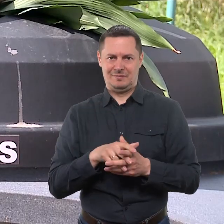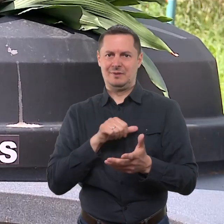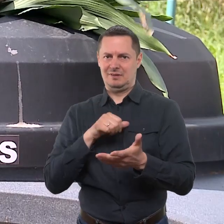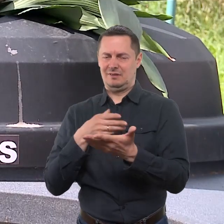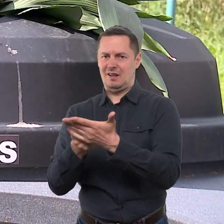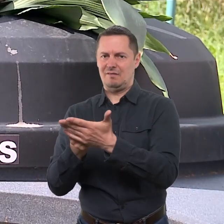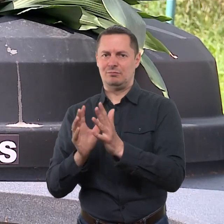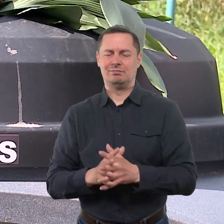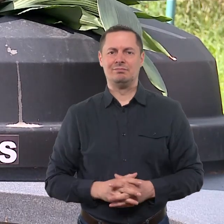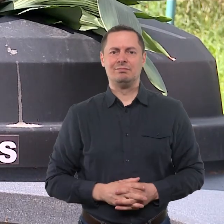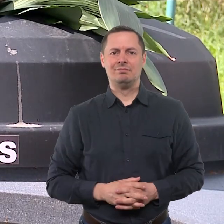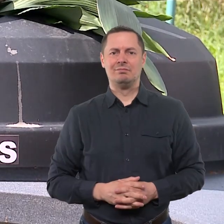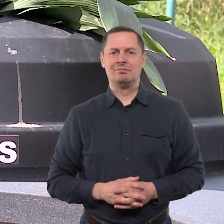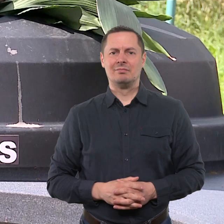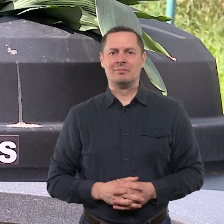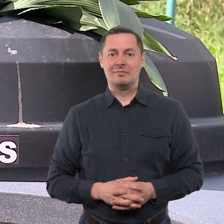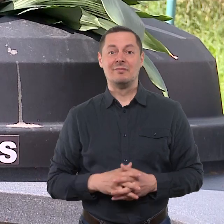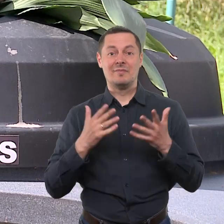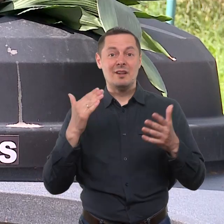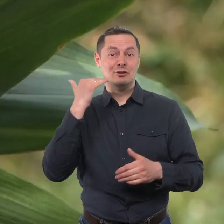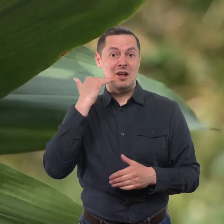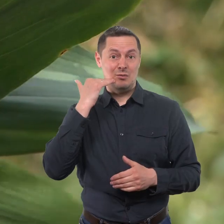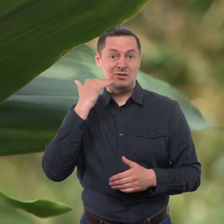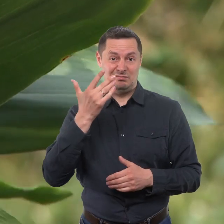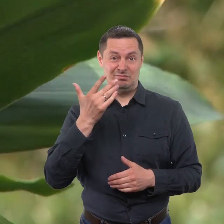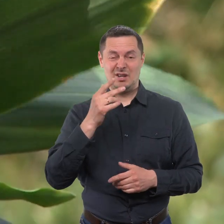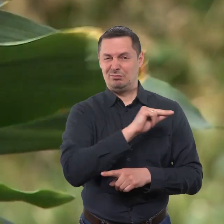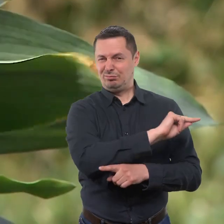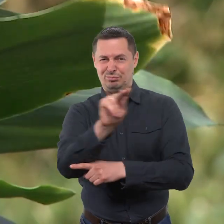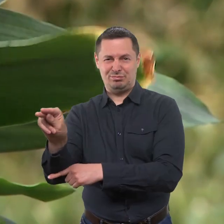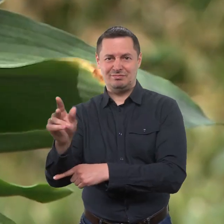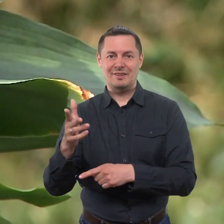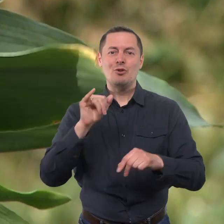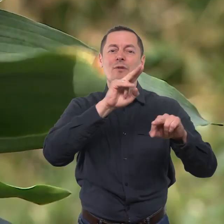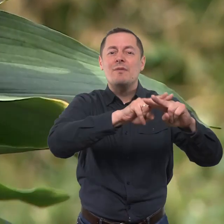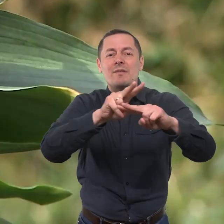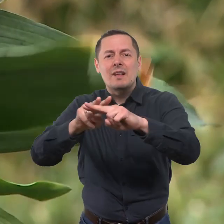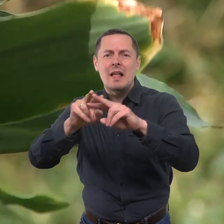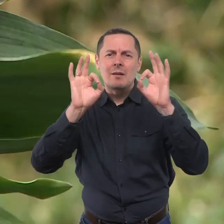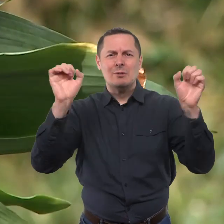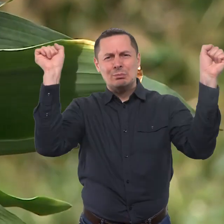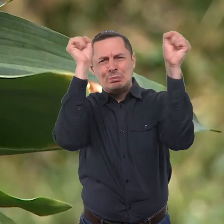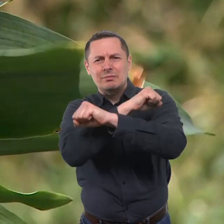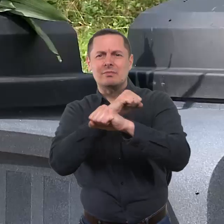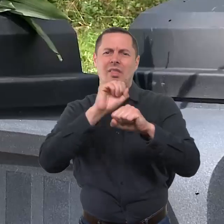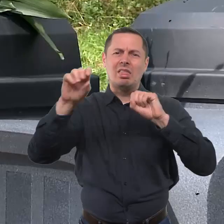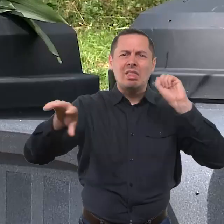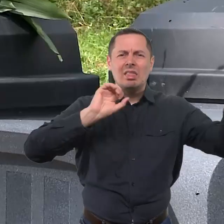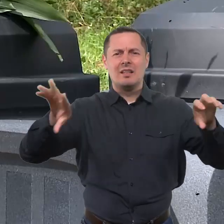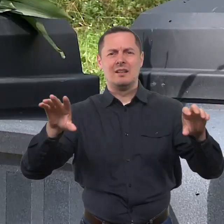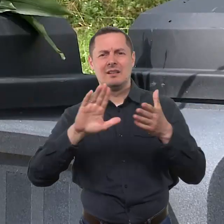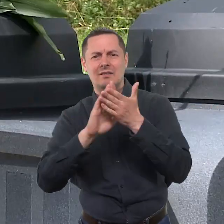iš kiekvienos individualios valdos paslaugos. Šiuliečiams primenama, kad nelegalių savarkinų tvarkymas yra